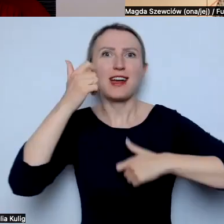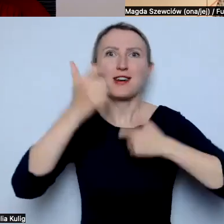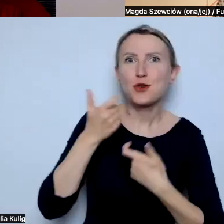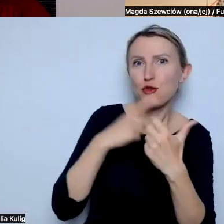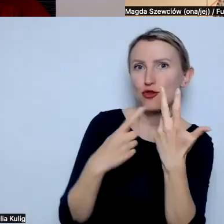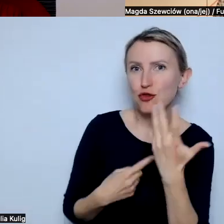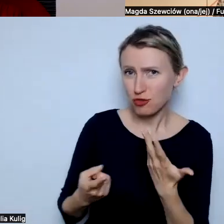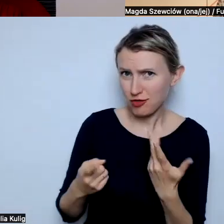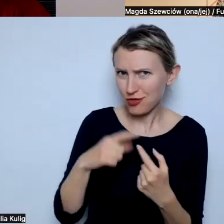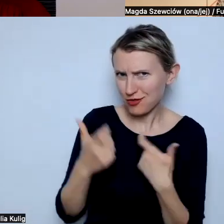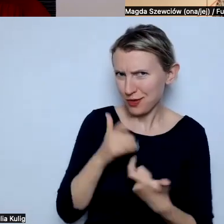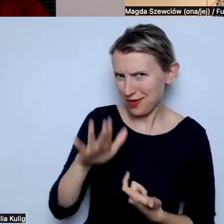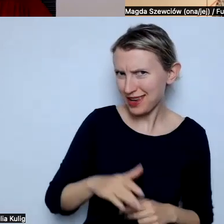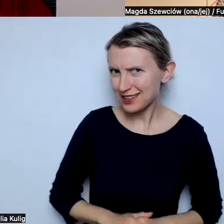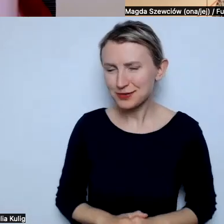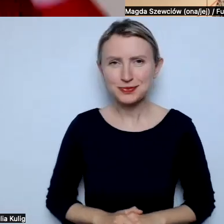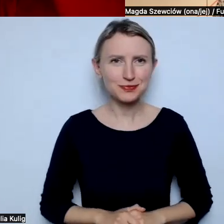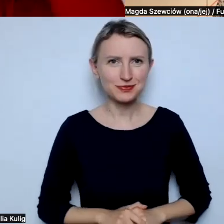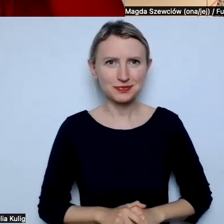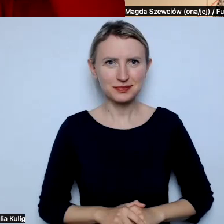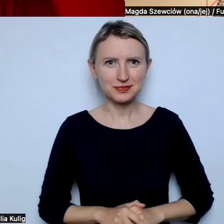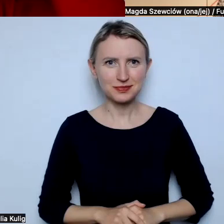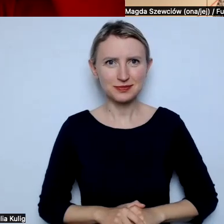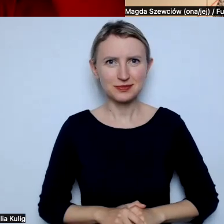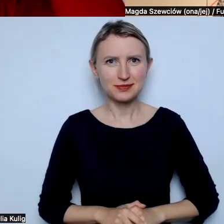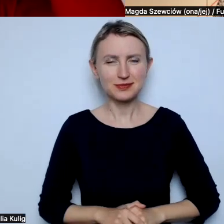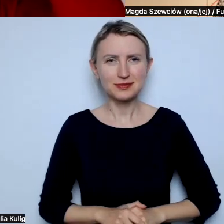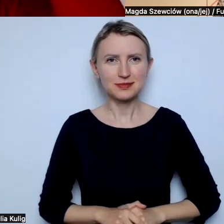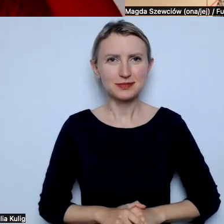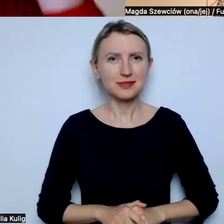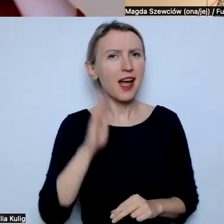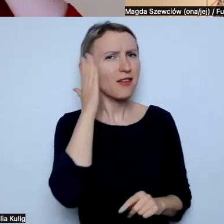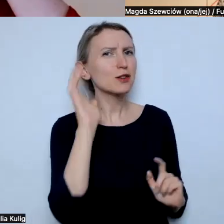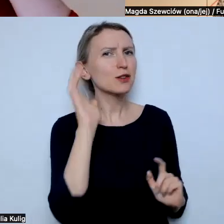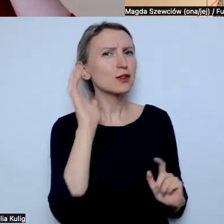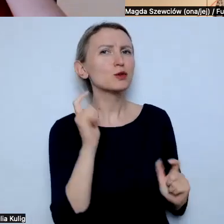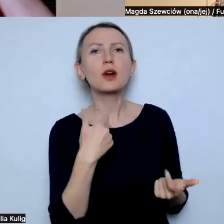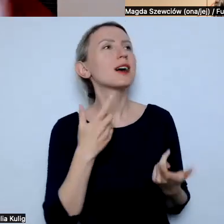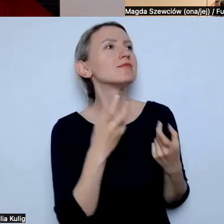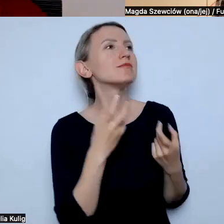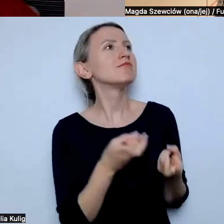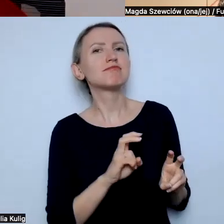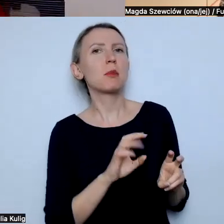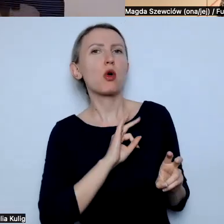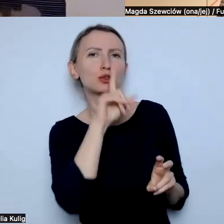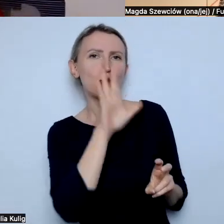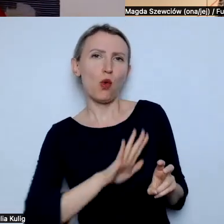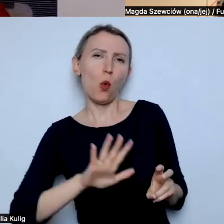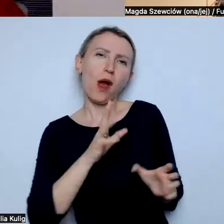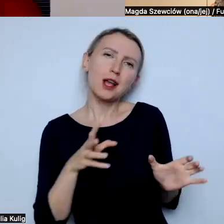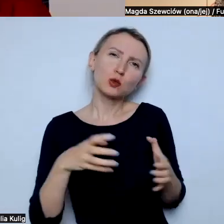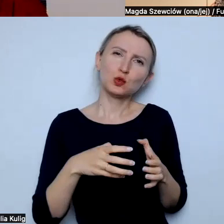społeczności LGBTQ+. Wiesz co, ja stworzyłam sobie taką społeczność albo raczej